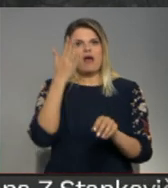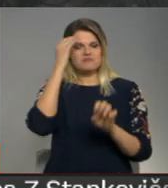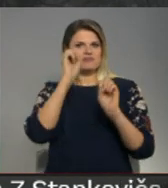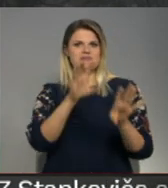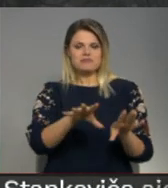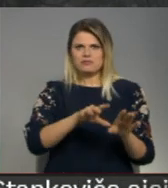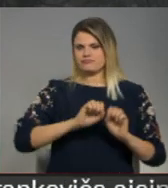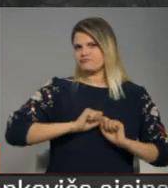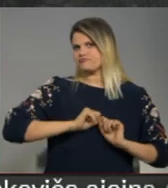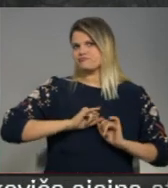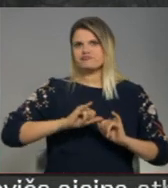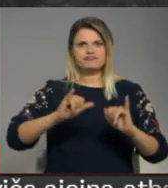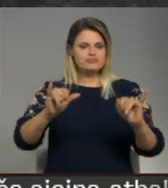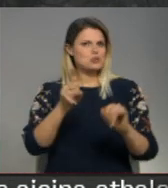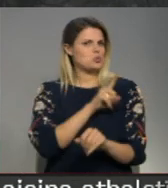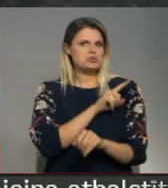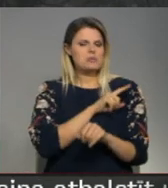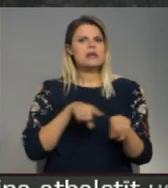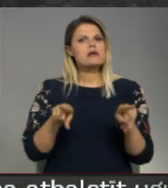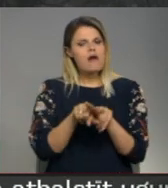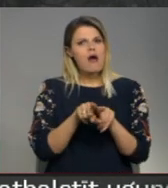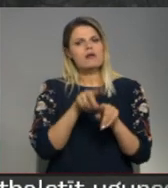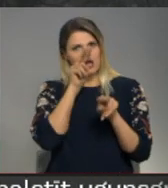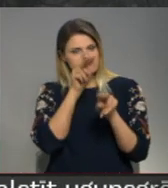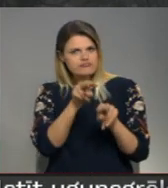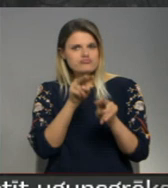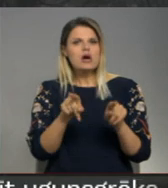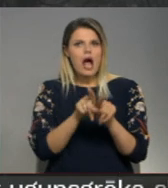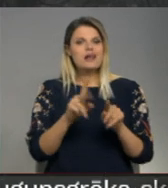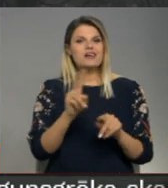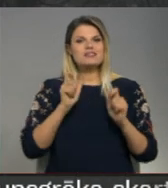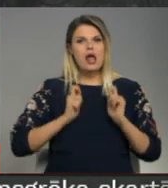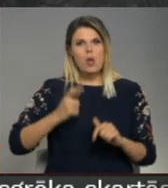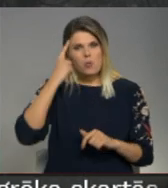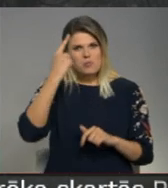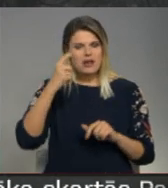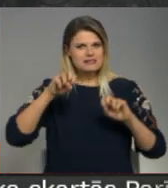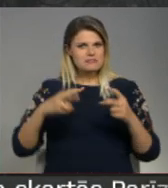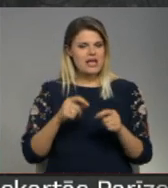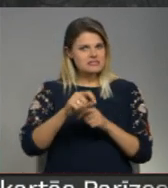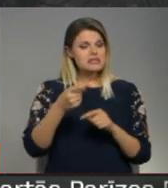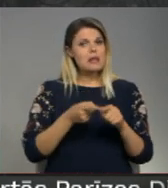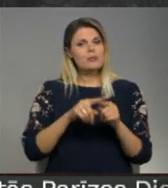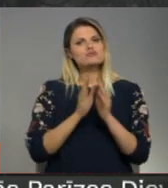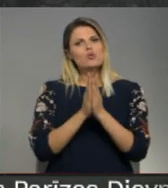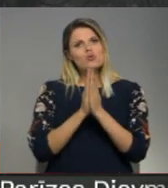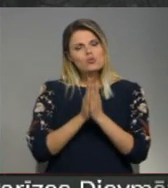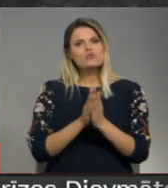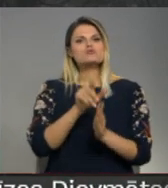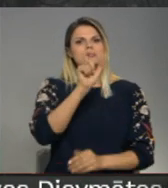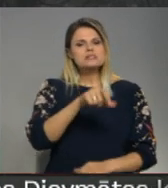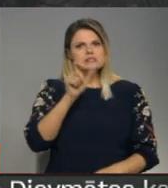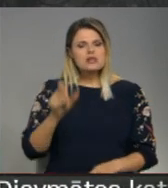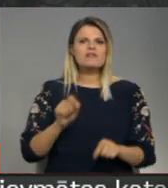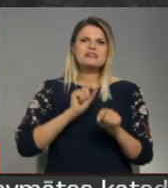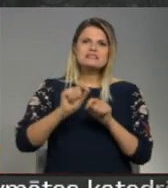kūlus vai arī mežu ugunsgrēki, kā arī jāņem vērā tā varētu būt arī tieši ļauna prātība. Tāpēc mēs aicinam iedzīvotājs noteikti šajā dienās